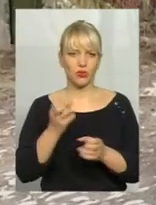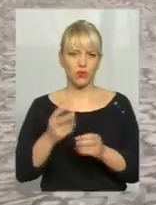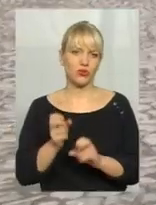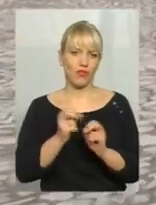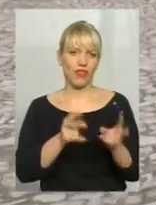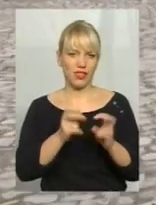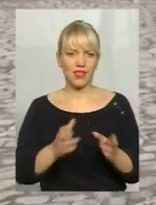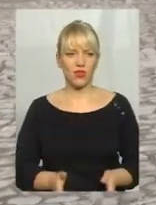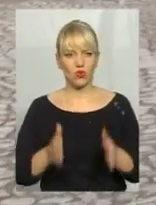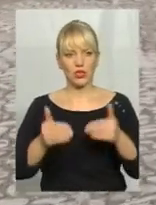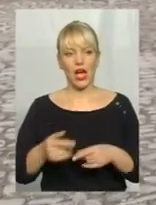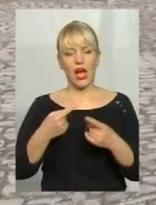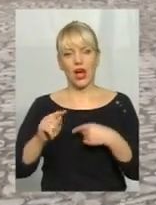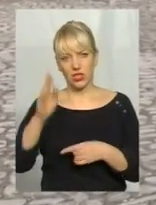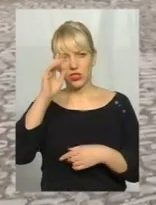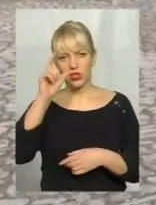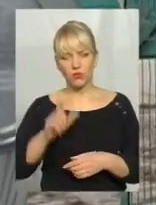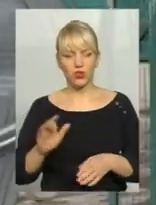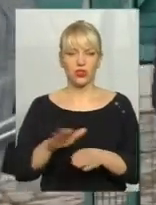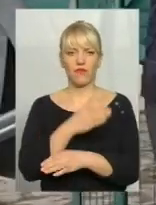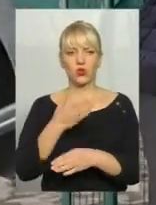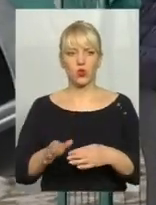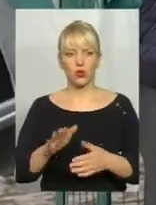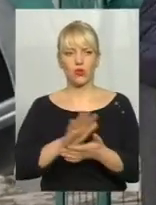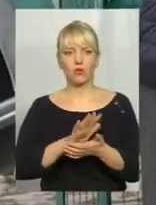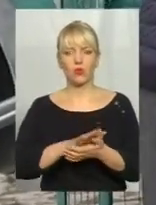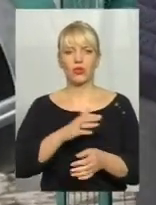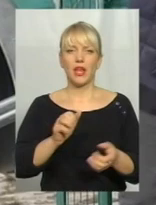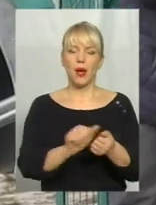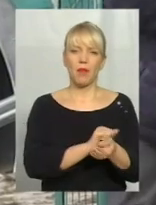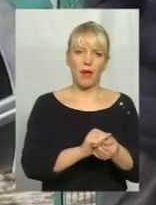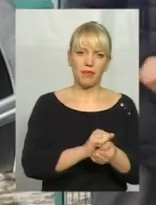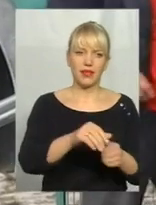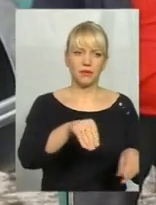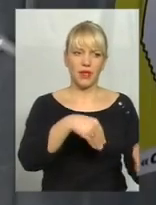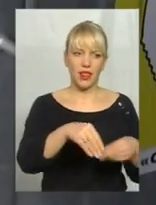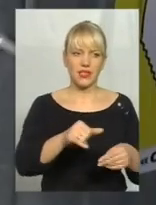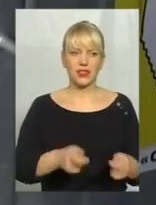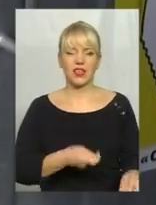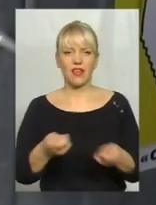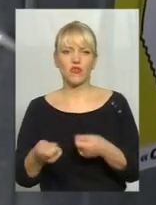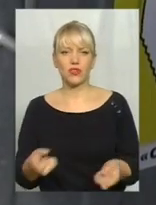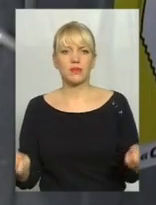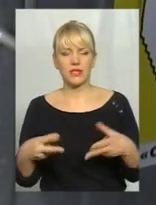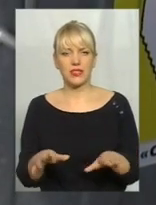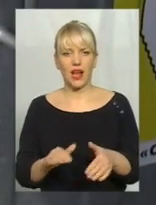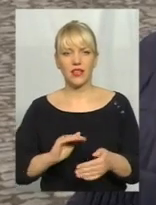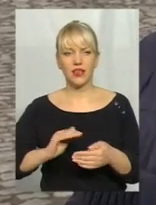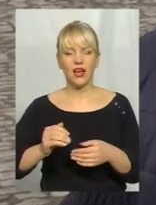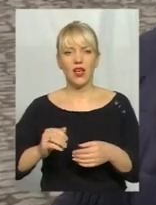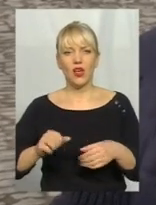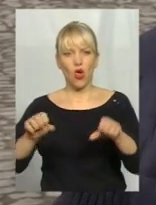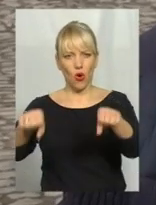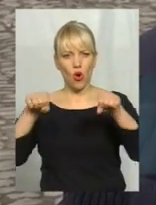контейнери. Інший житель старого міста, пан Олег, відсортовує від побутових відходів папір та пластик та виносить у спеціально встановлені для цього контейнери.